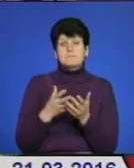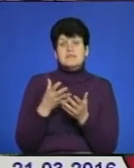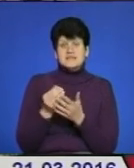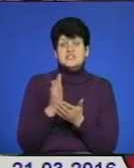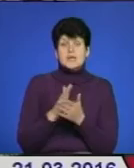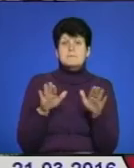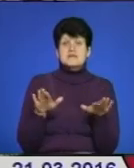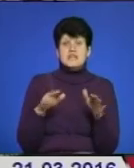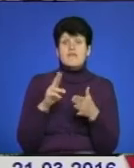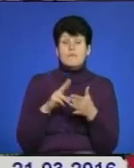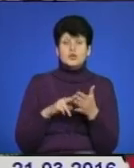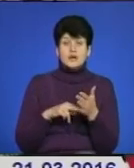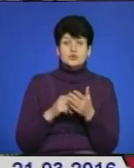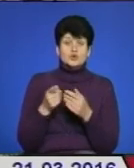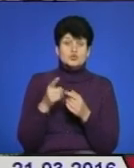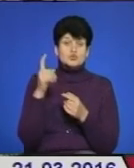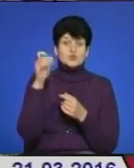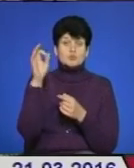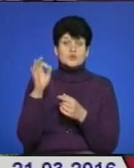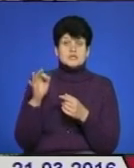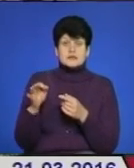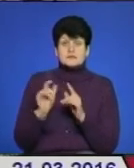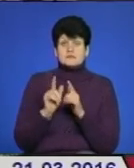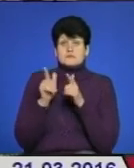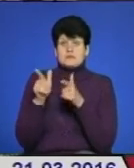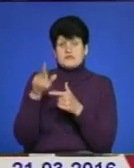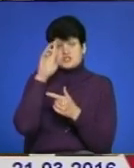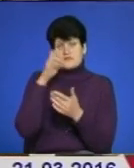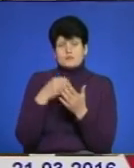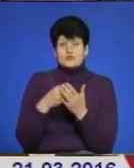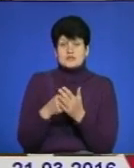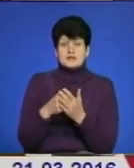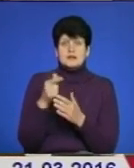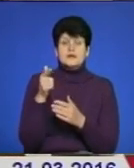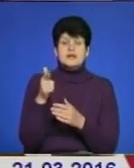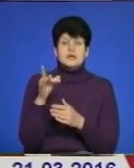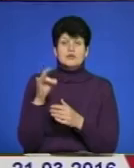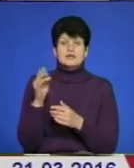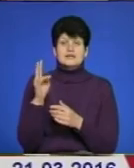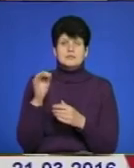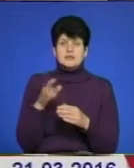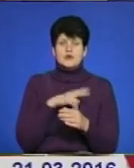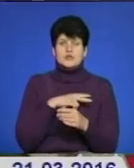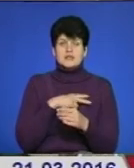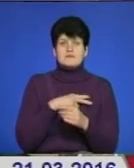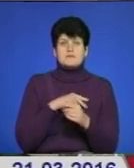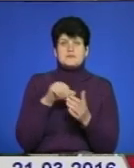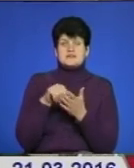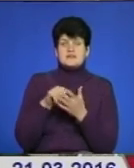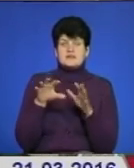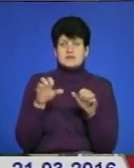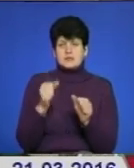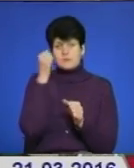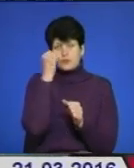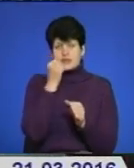місцевим податком, чомусь 100% цього платежу поступає в державний бюджет. Гарігол Катамадзе нагородив представників влади подяками від